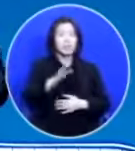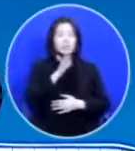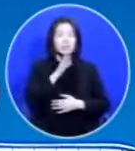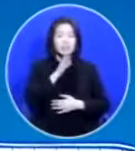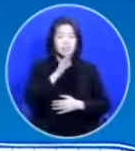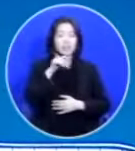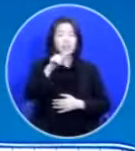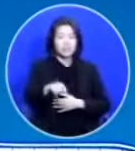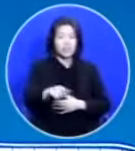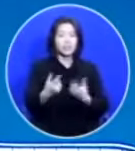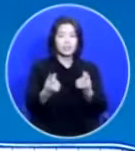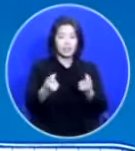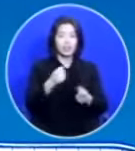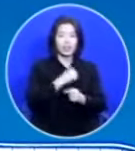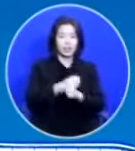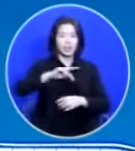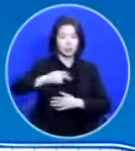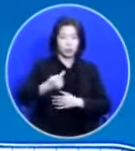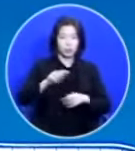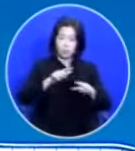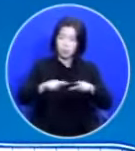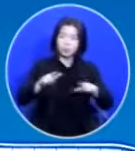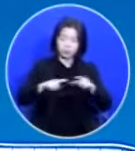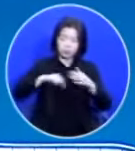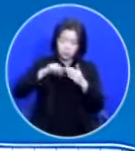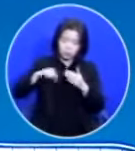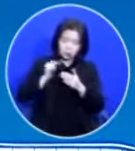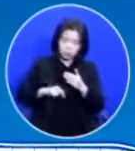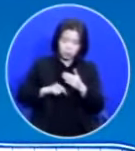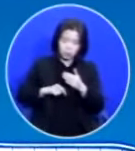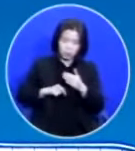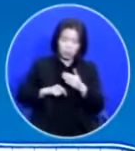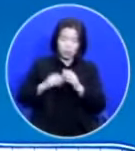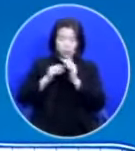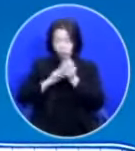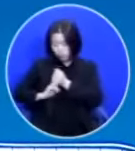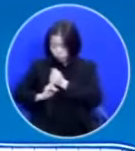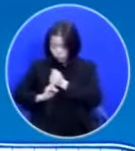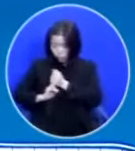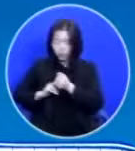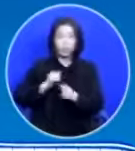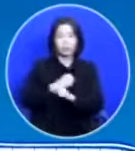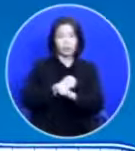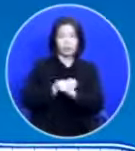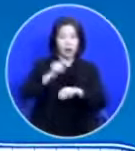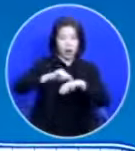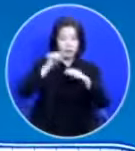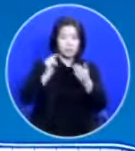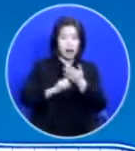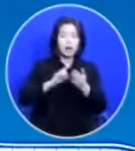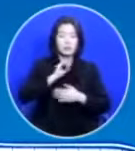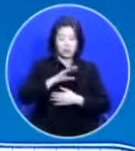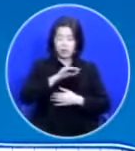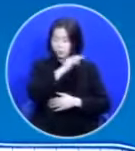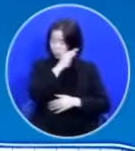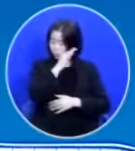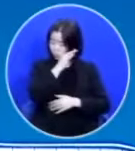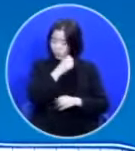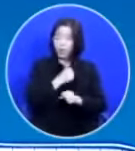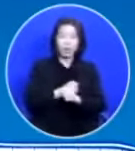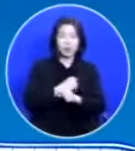그랬다 하더라도 보통은 다 그냥 속으로 속으로만 숨기고 그냥 마음으로만 부끄러워하고